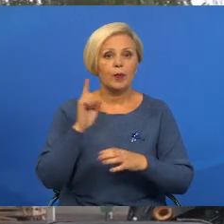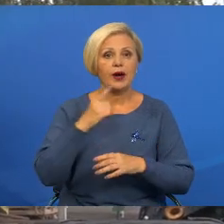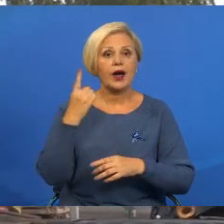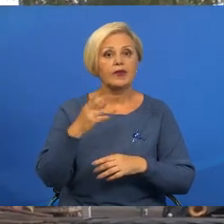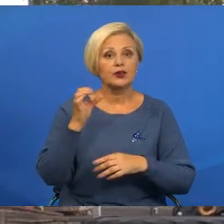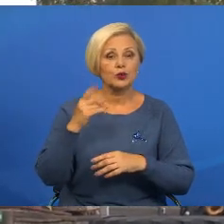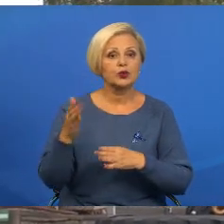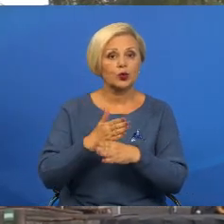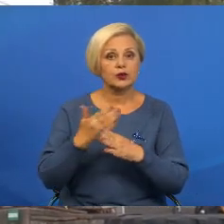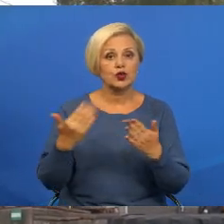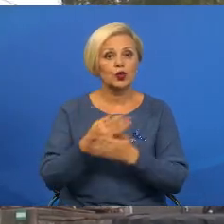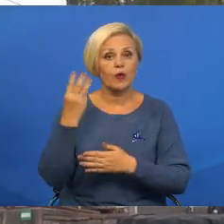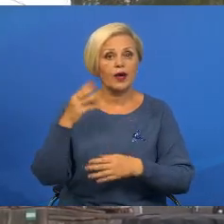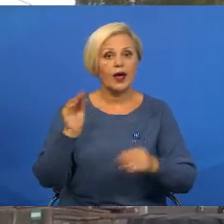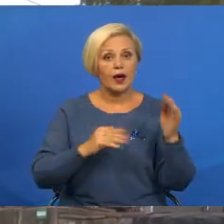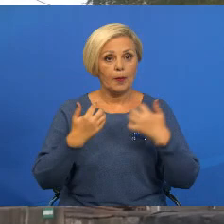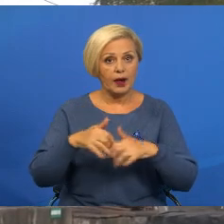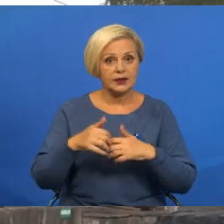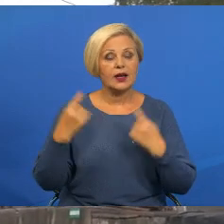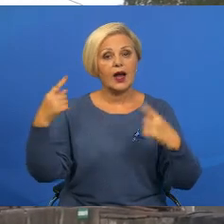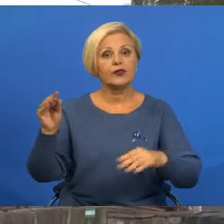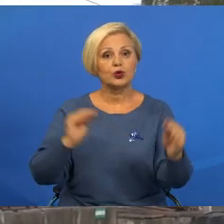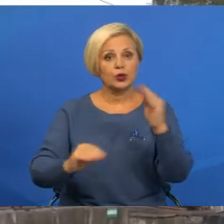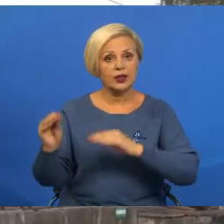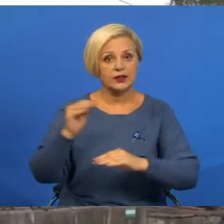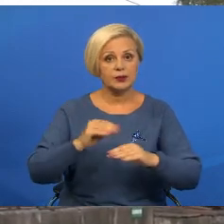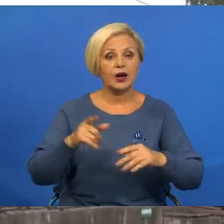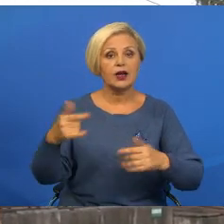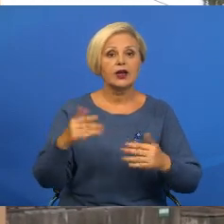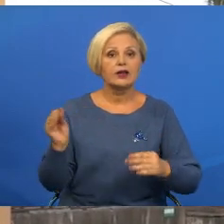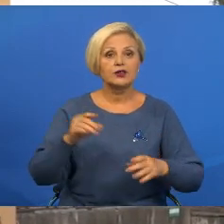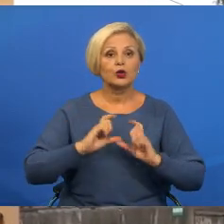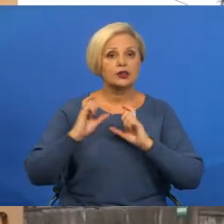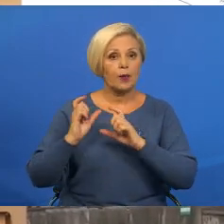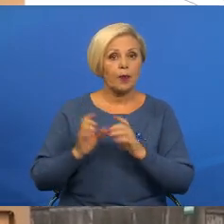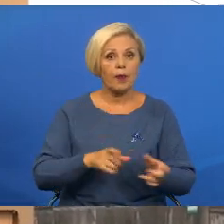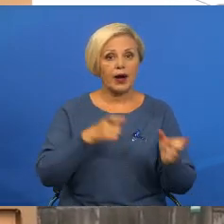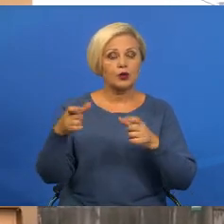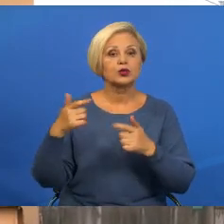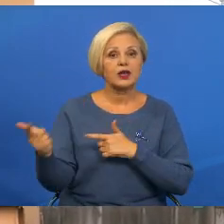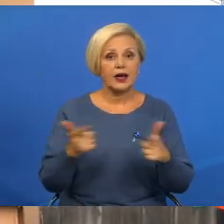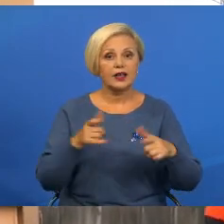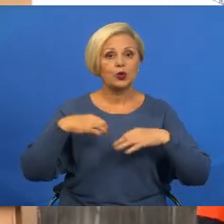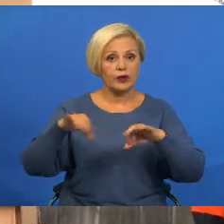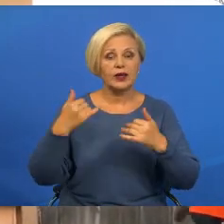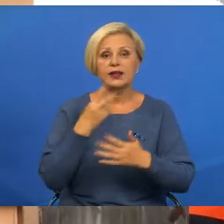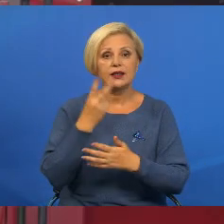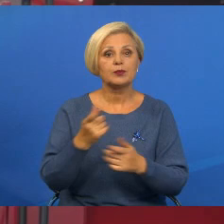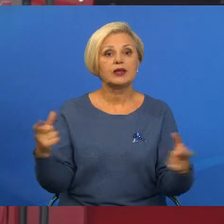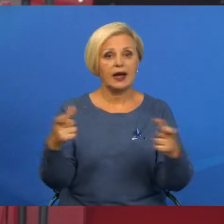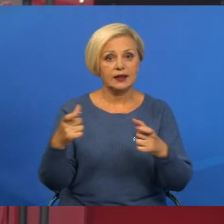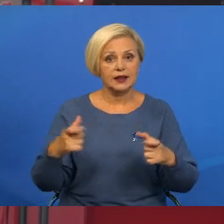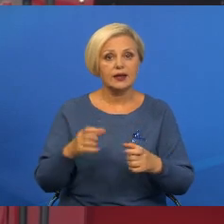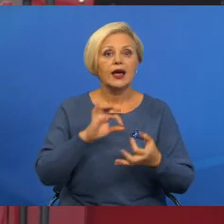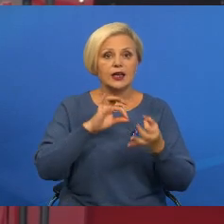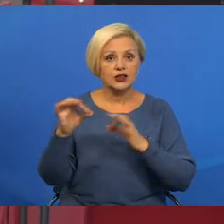цеху распрацовывать новые модели, а у иншим их сбираюсь, на рампе актуна вядзется погрузка готовой техники. И гэта не глядзючы на санкции